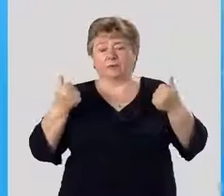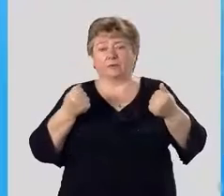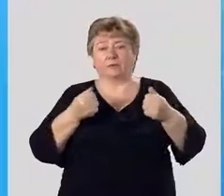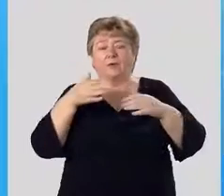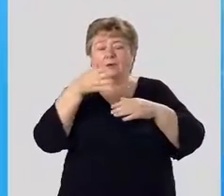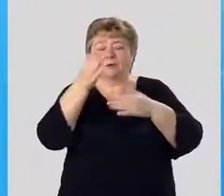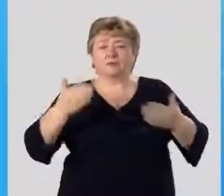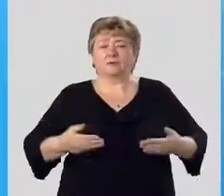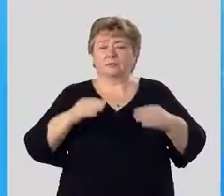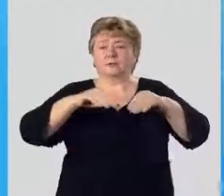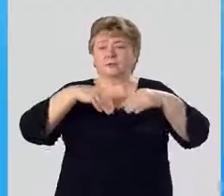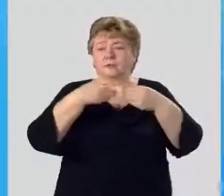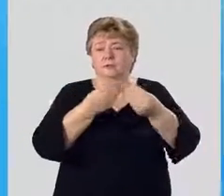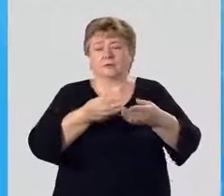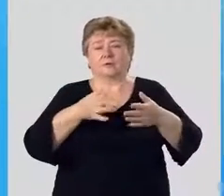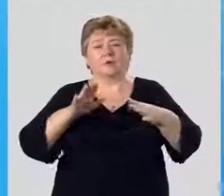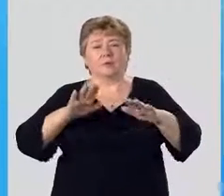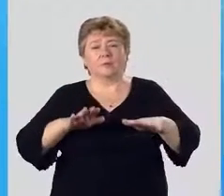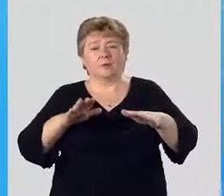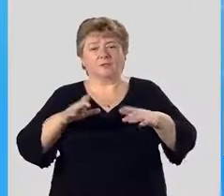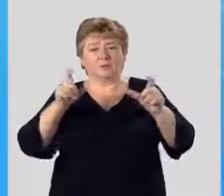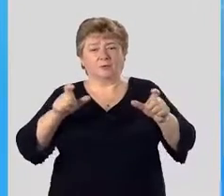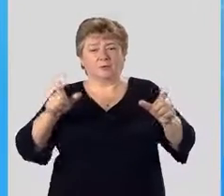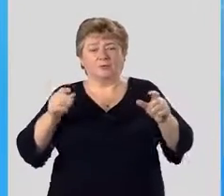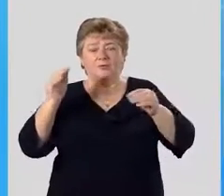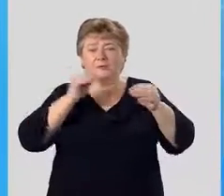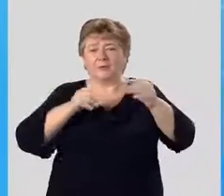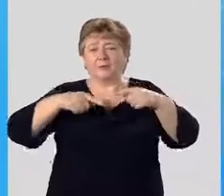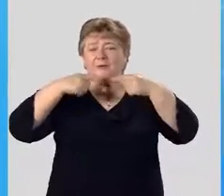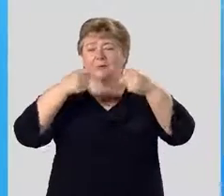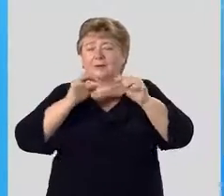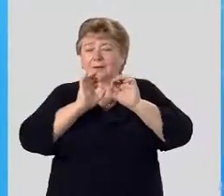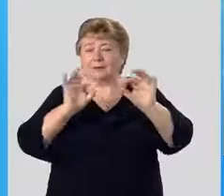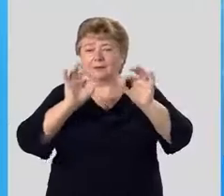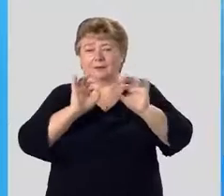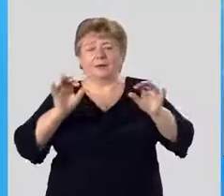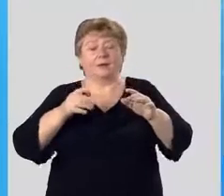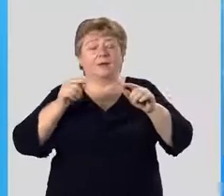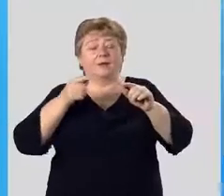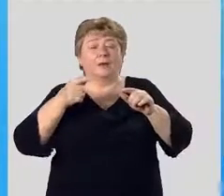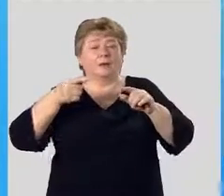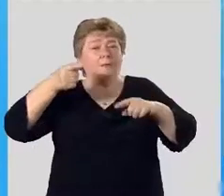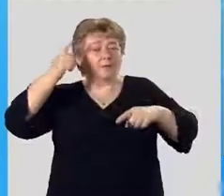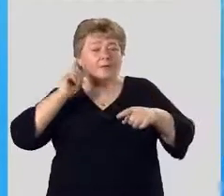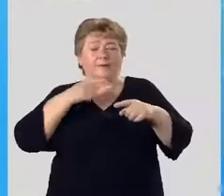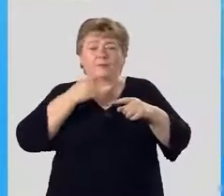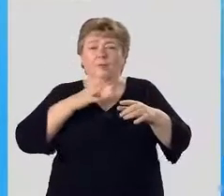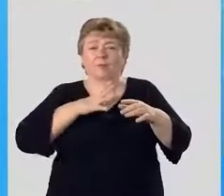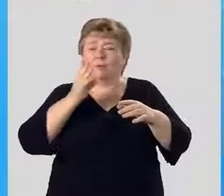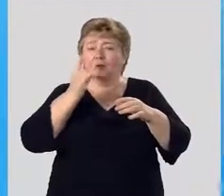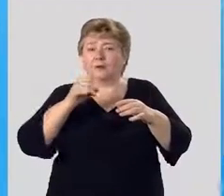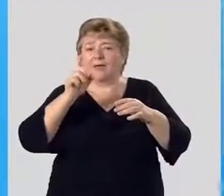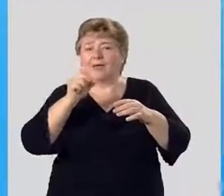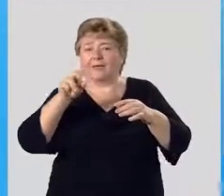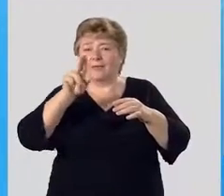Дерево жизни дает неплохую базу местному населению для формирования легенд. По одной из них на этом месте когда-то давно был райский